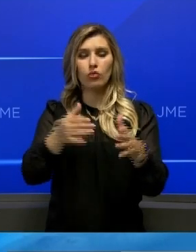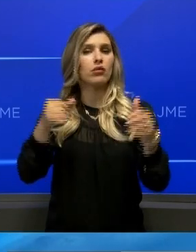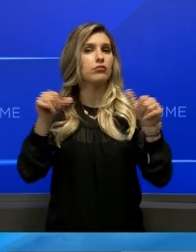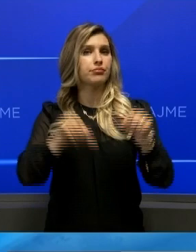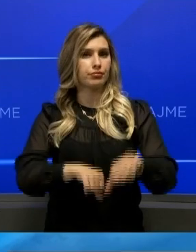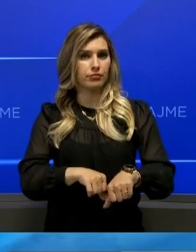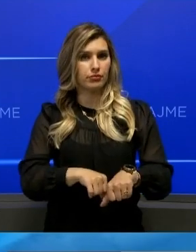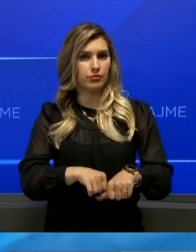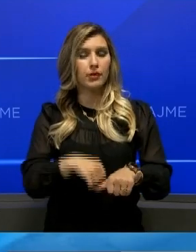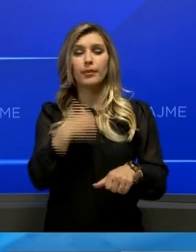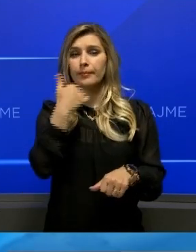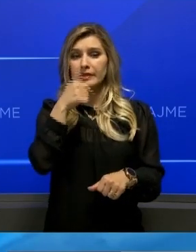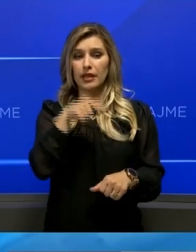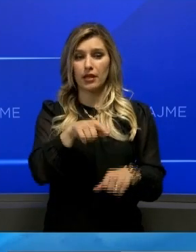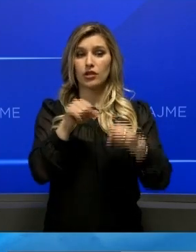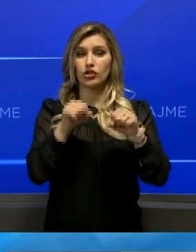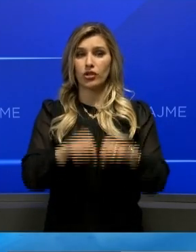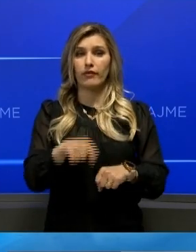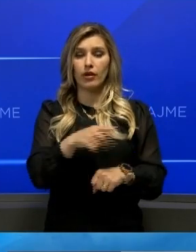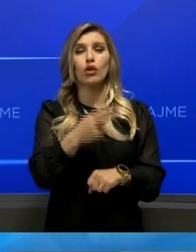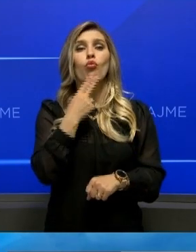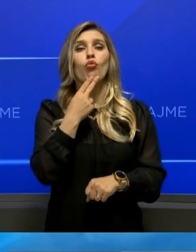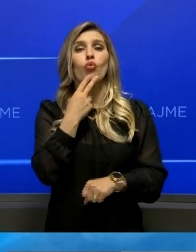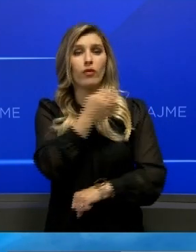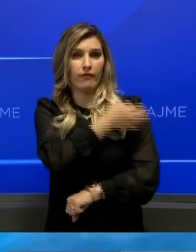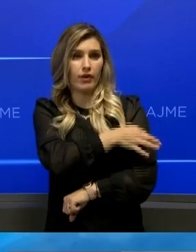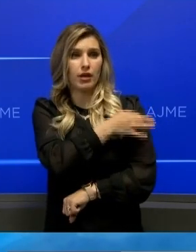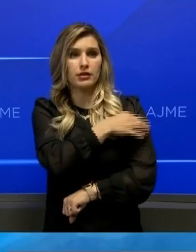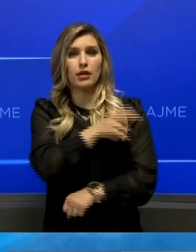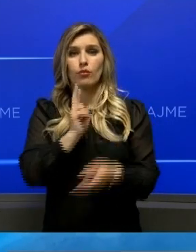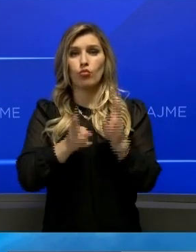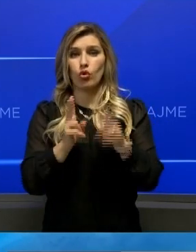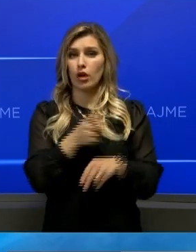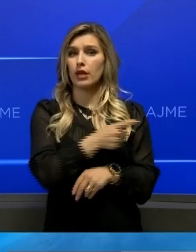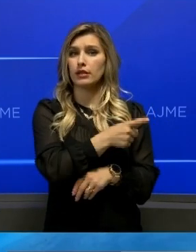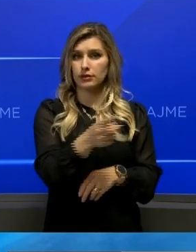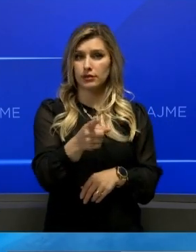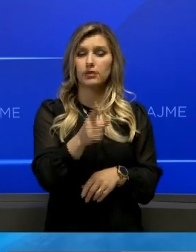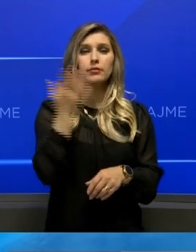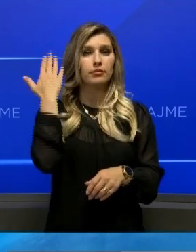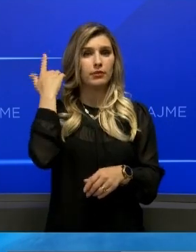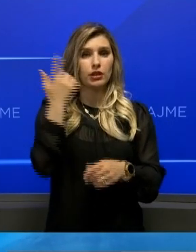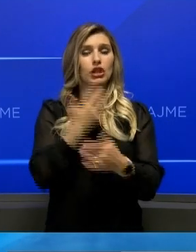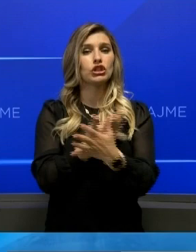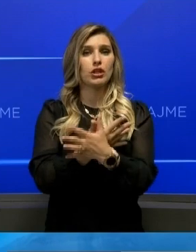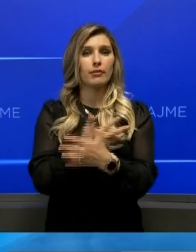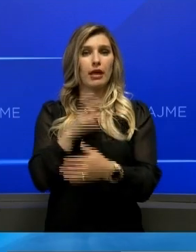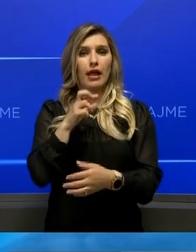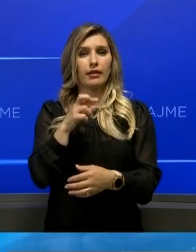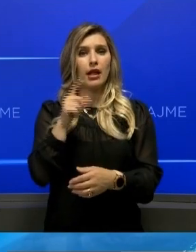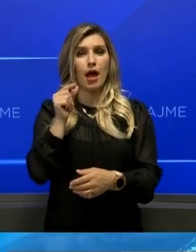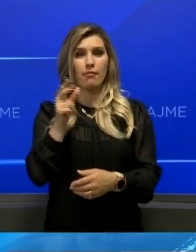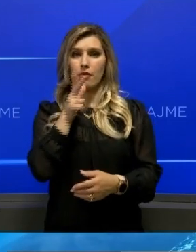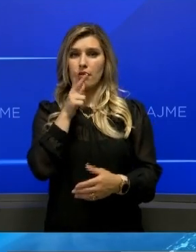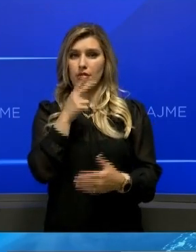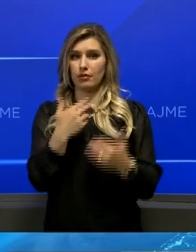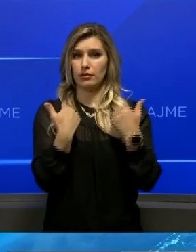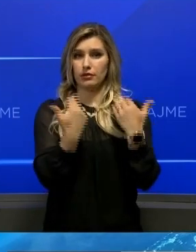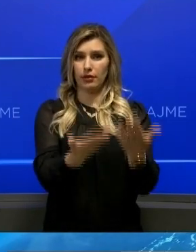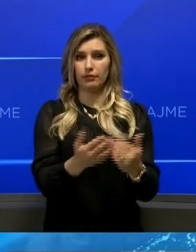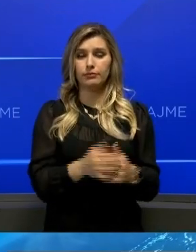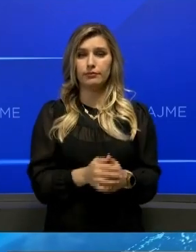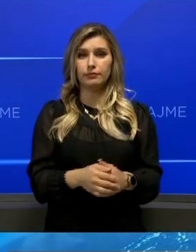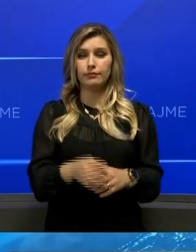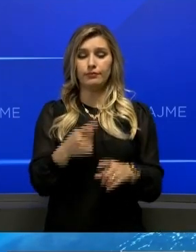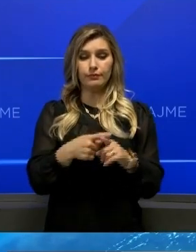Sepse nga njëra anë kjo qeveri e refuzoi vaksinën e mësimin mëdënzve cilën e ofroj kjo Ministri Shqiptar e Di Roma, por nga nga tjetër dhe rinë